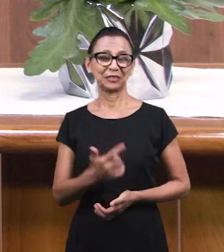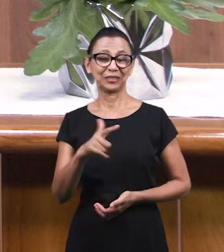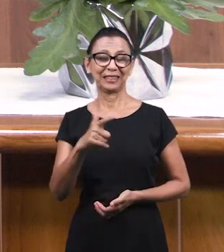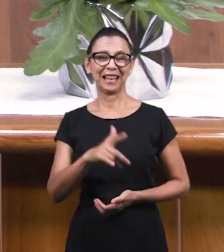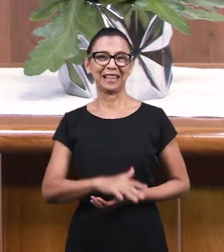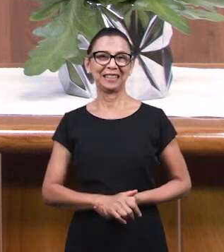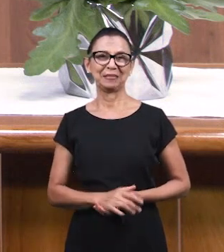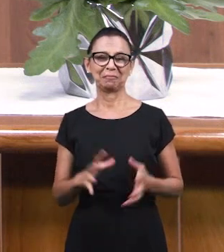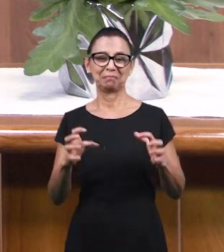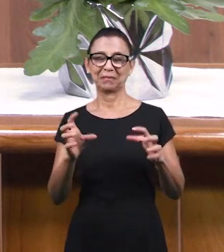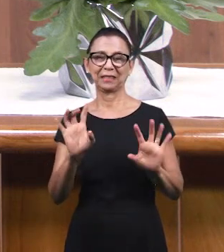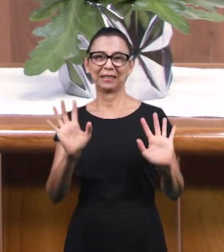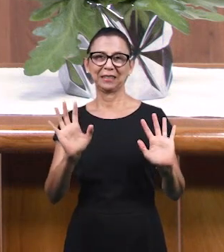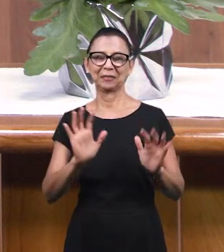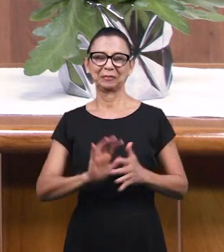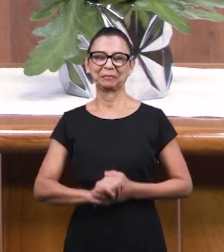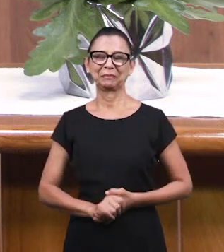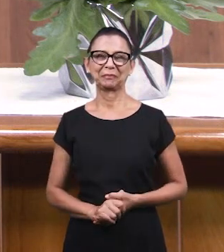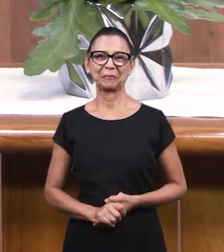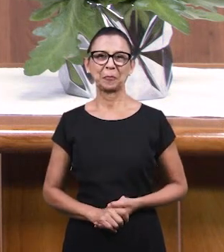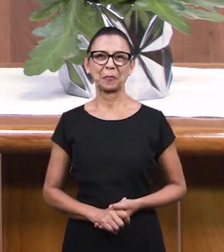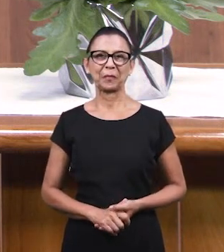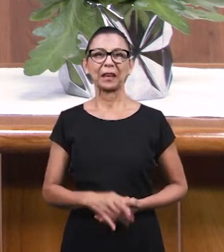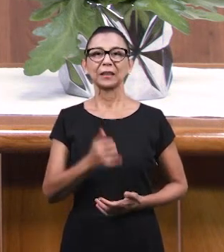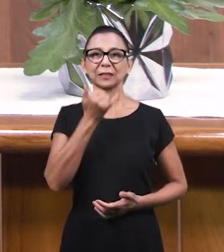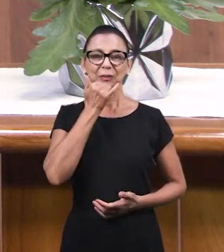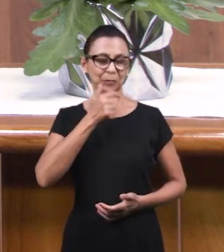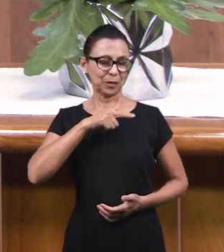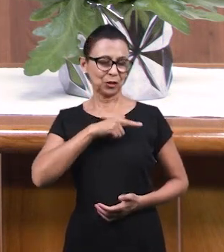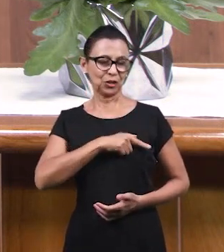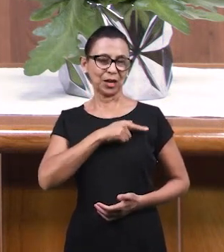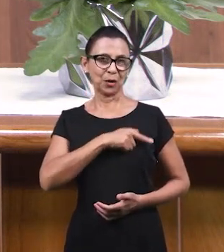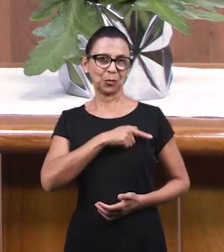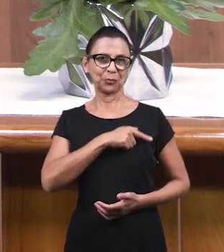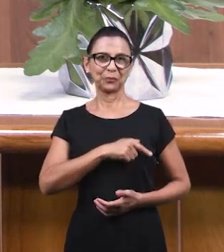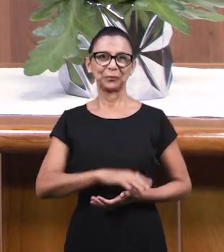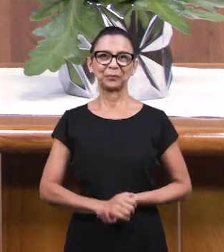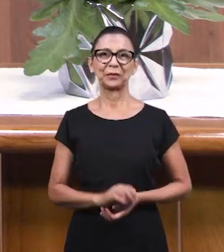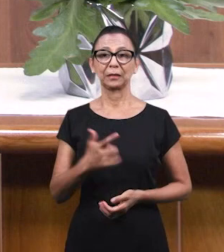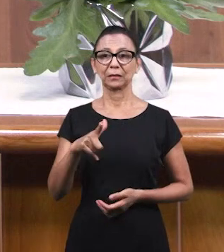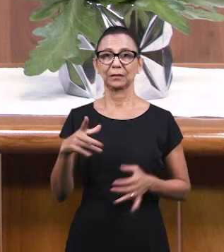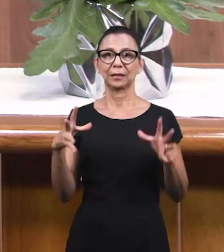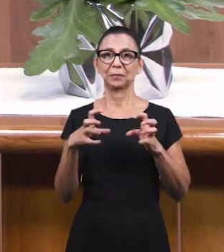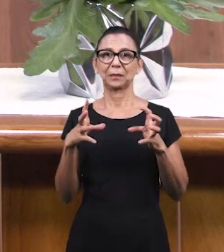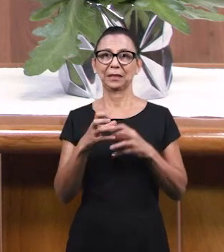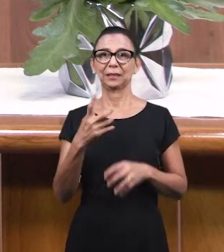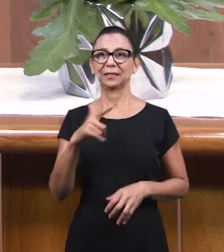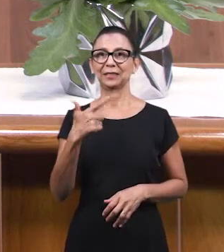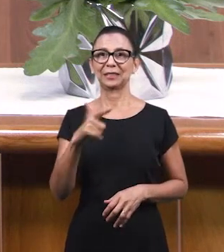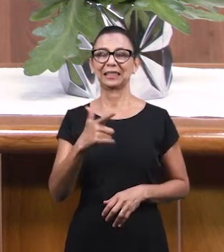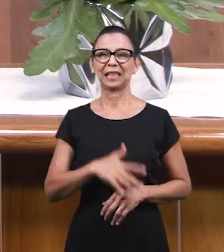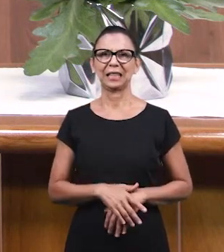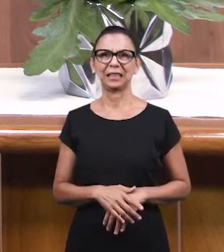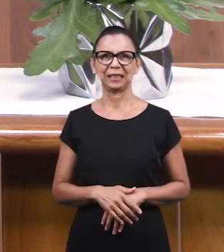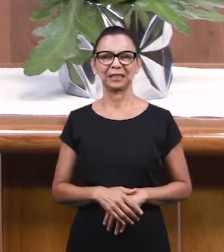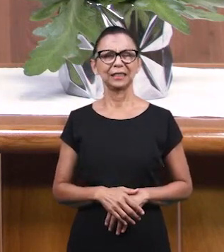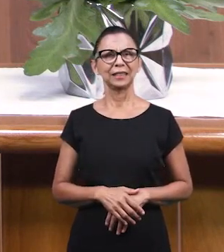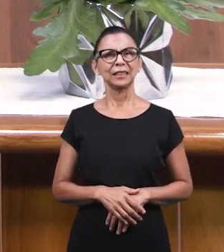Но это не семья Божья. Потому что семья Божья в гармонии.